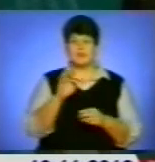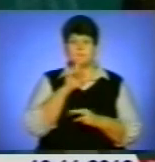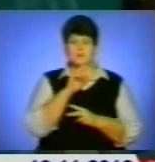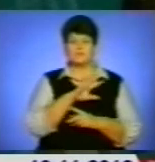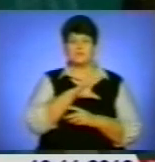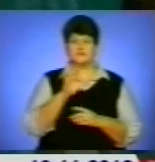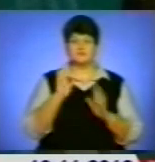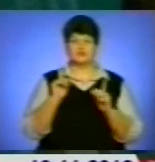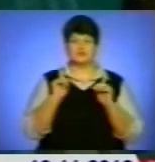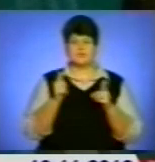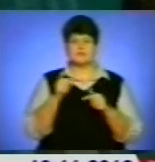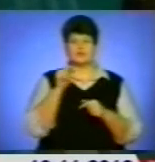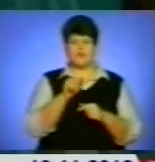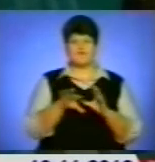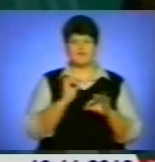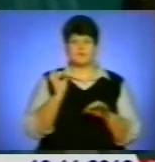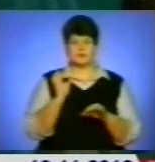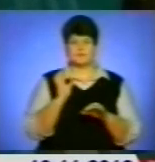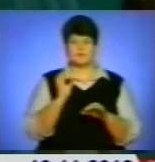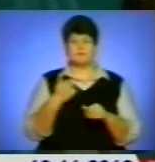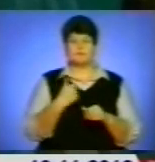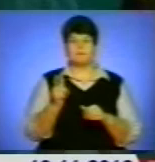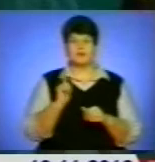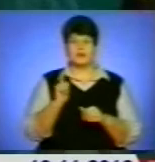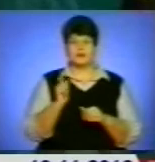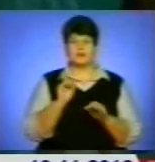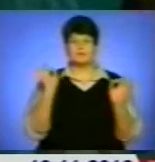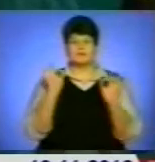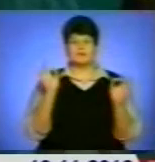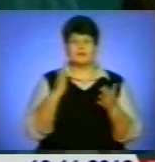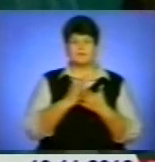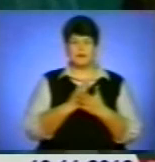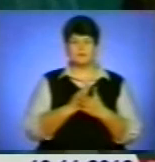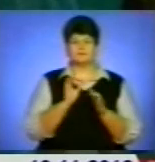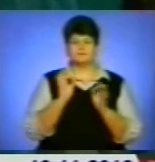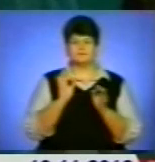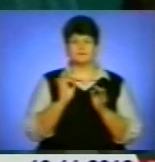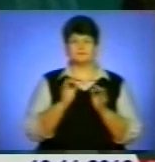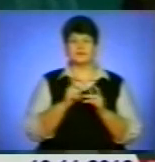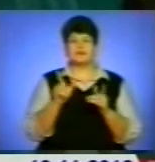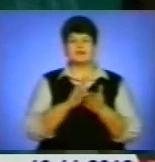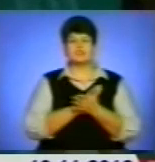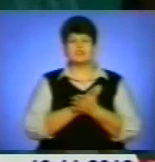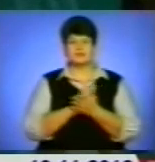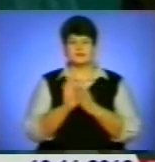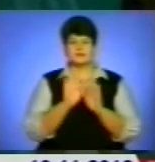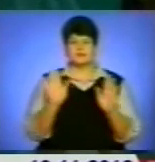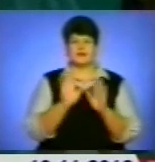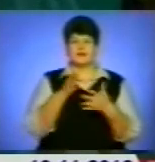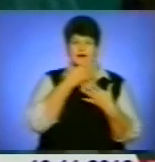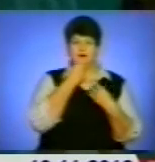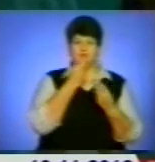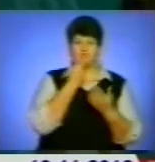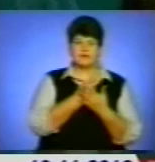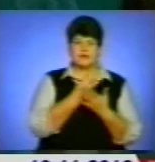будуть згодні з його вибором. Але, в принципі, ми, як музиканти, маємо і такі об'єктивніші критерії. Чи частенько співає, чи гарно виглядає на сцені, чи